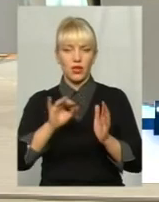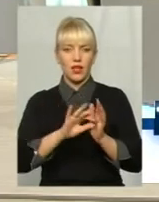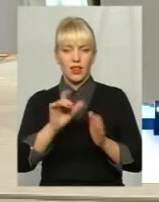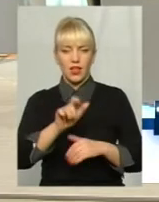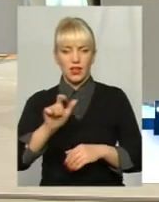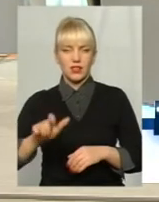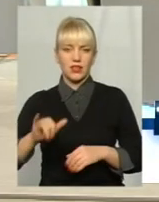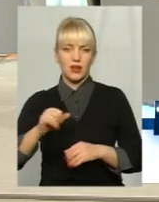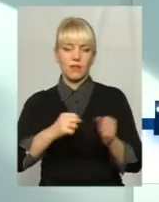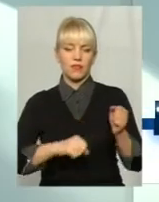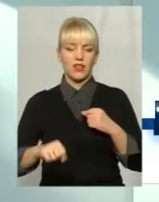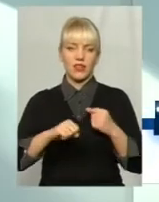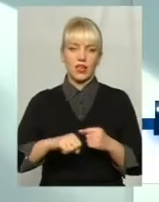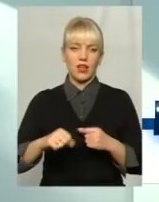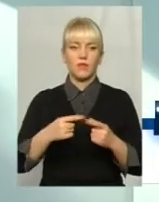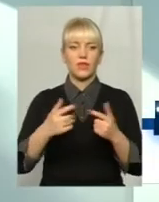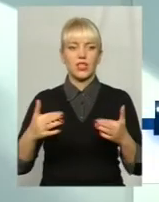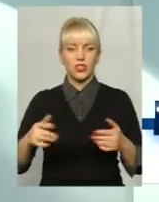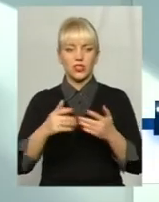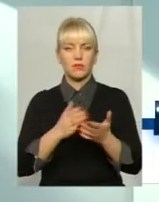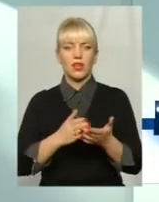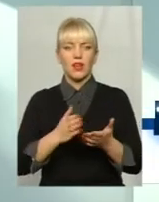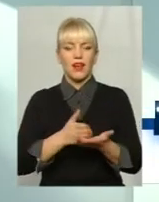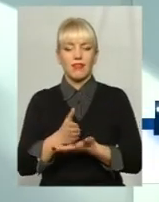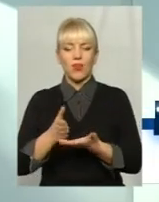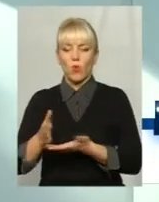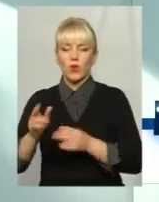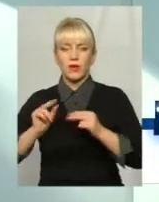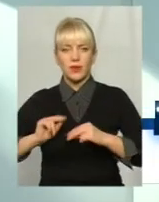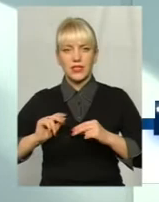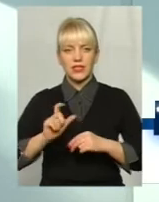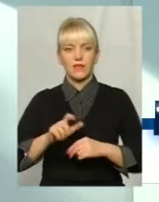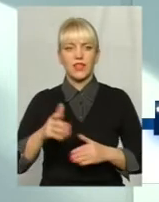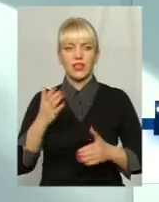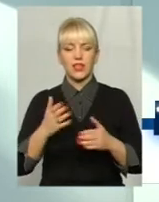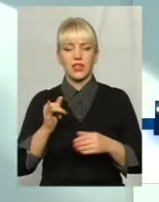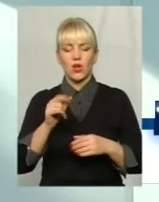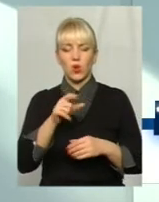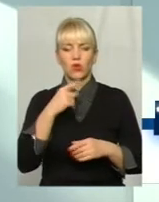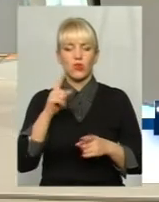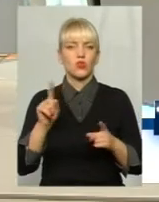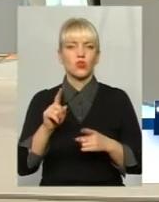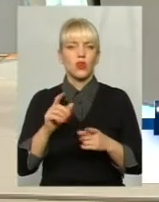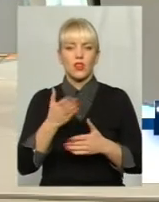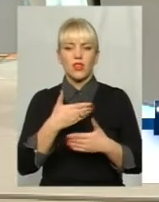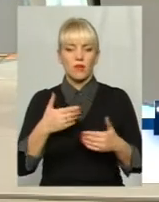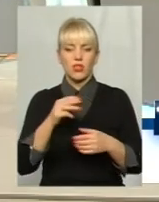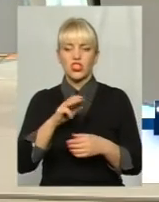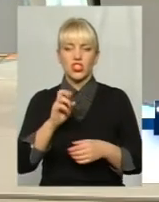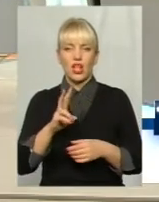тим же двірникам, іншим категоріям працівників. Ну, і не раз мешканці кажуть, а що ЖЕКи нам роблять,